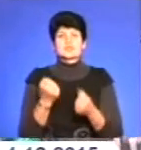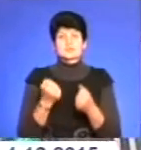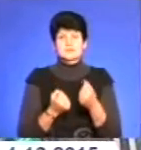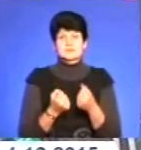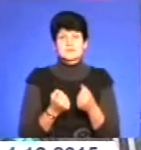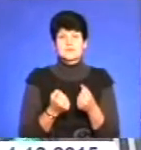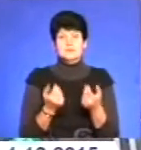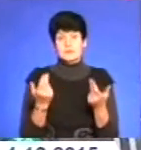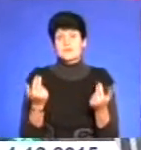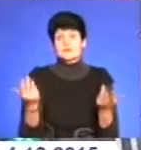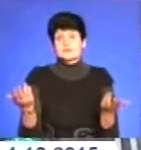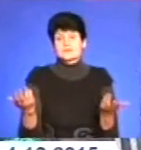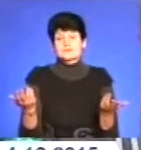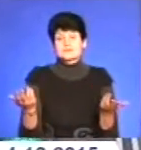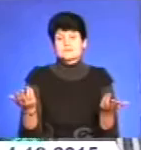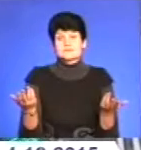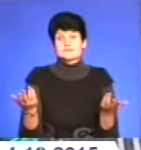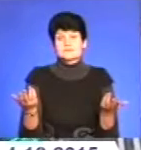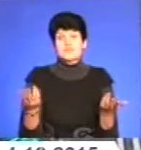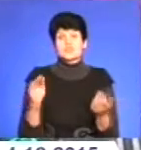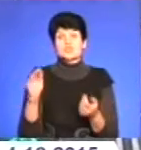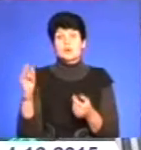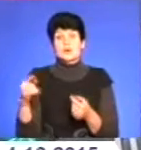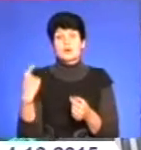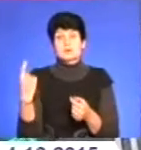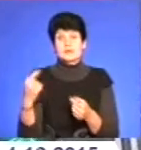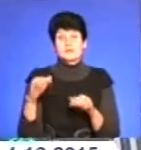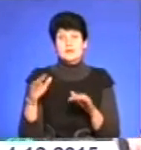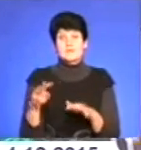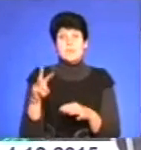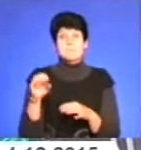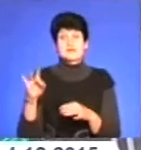Справді? О, то так. Для жовля одні правила, а для мерседесів. Дуже другі правила.